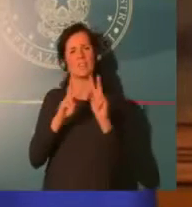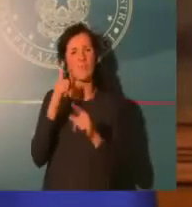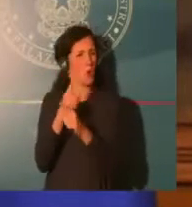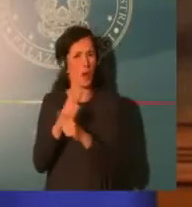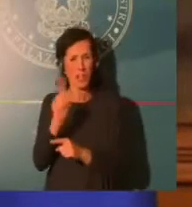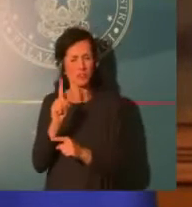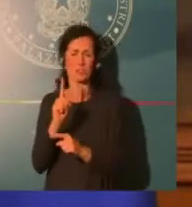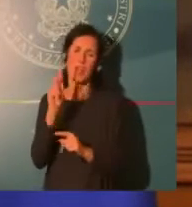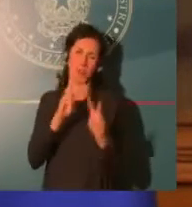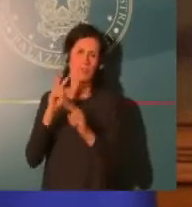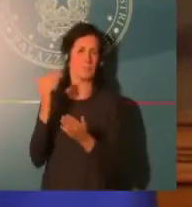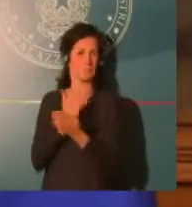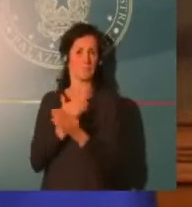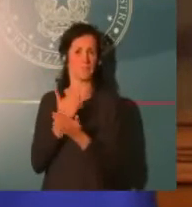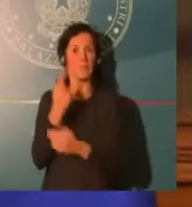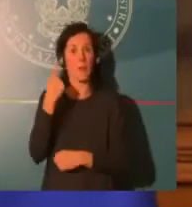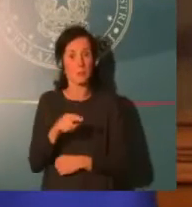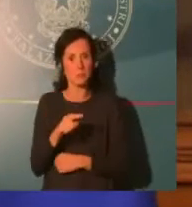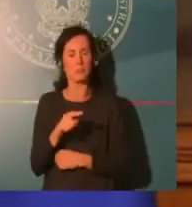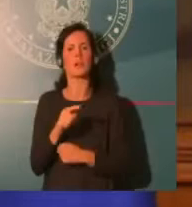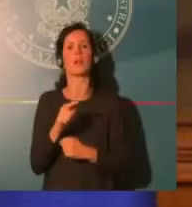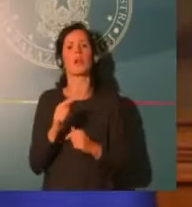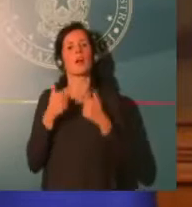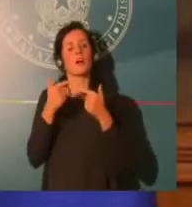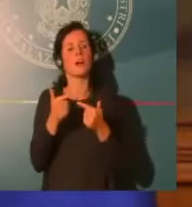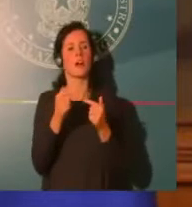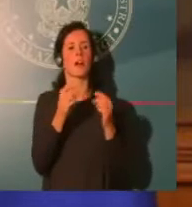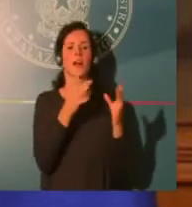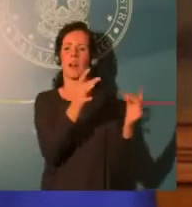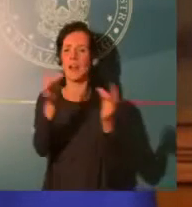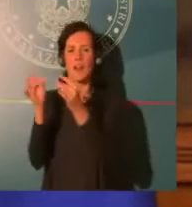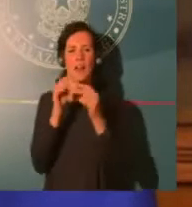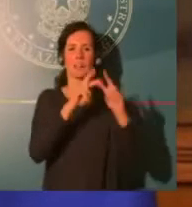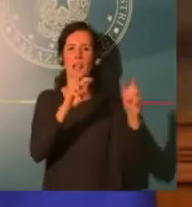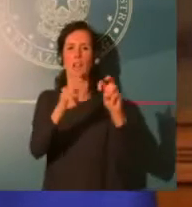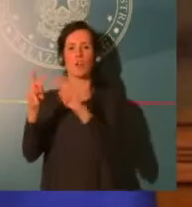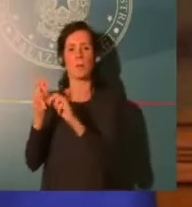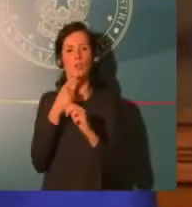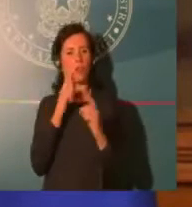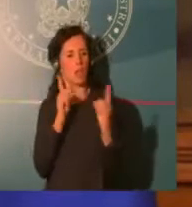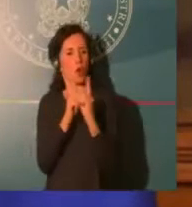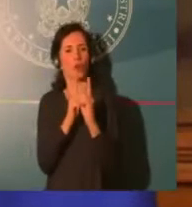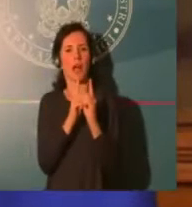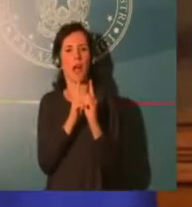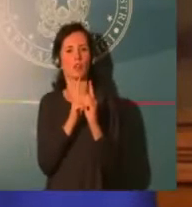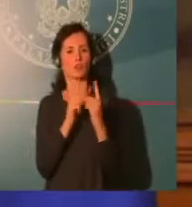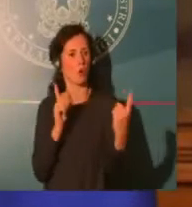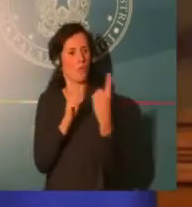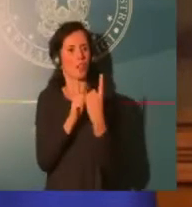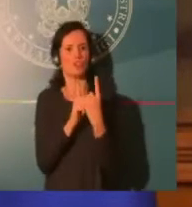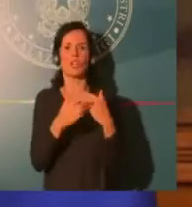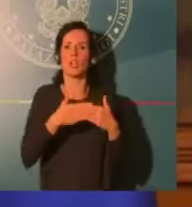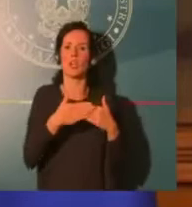contatto. Non possiamo infatti illuderci che con una curva epidemiologica